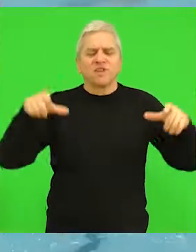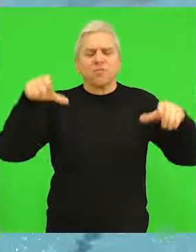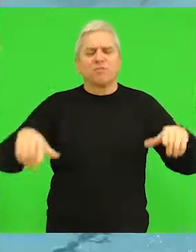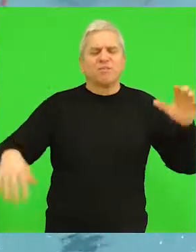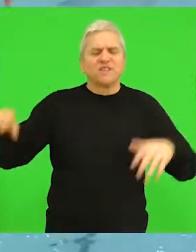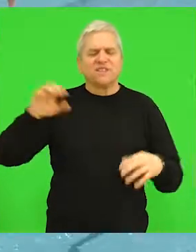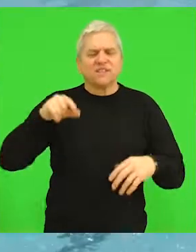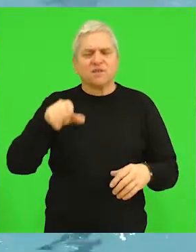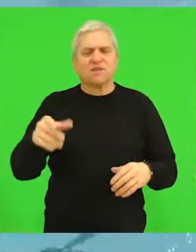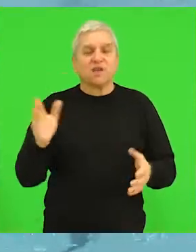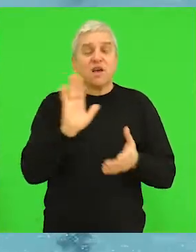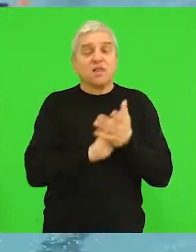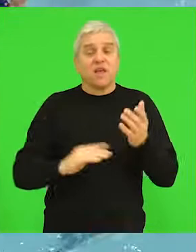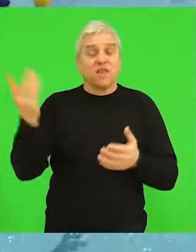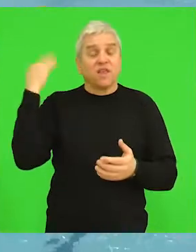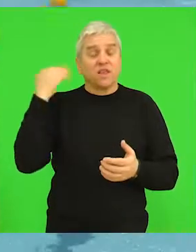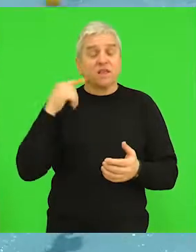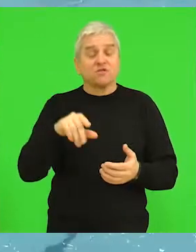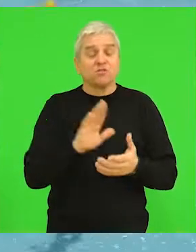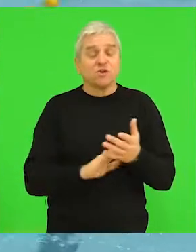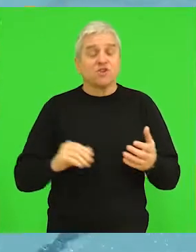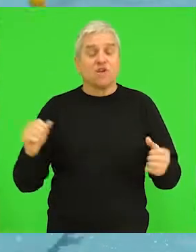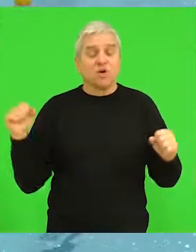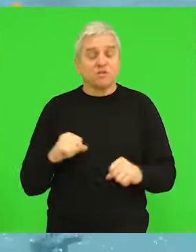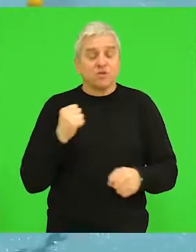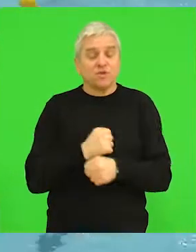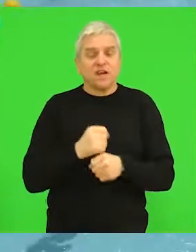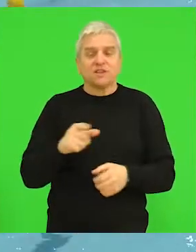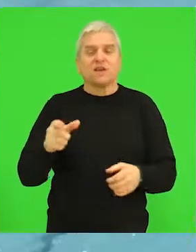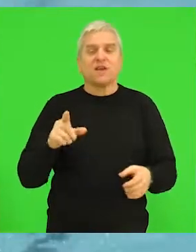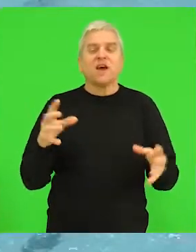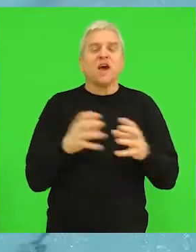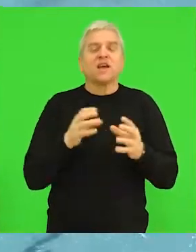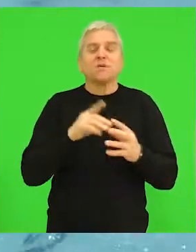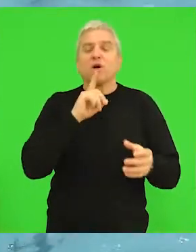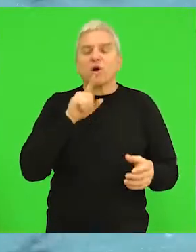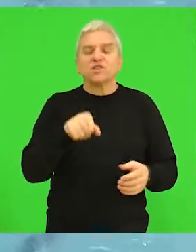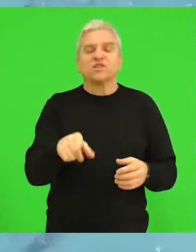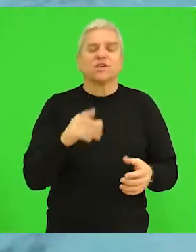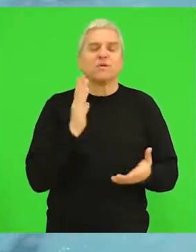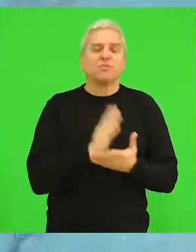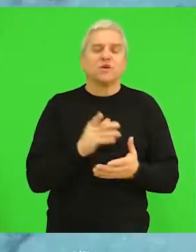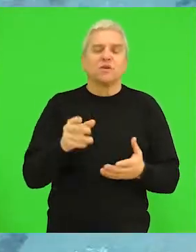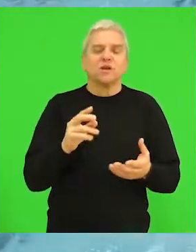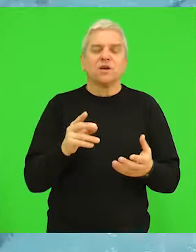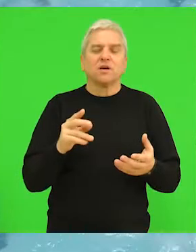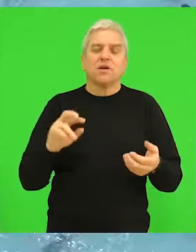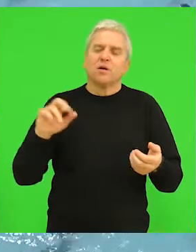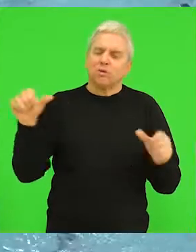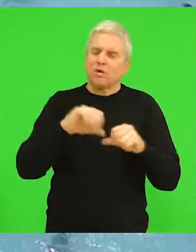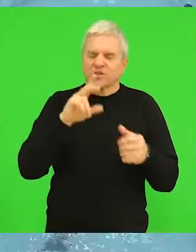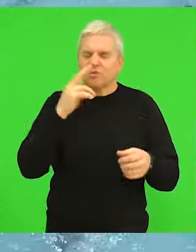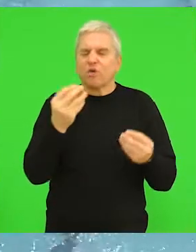su nedavno počeli ozbiljnije da rade tako da je ekipa koja će sigurno povrstiti nekome